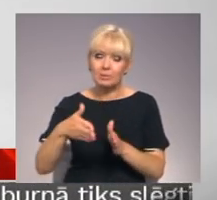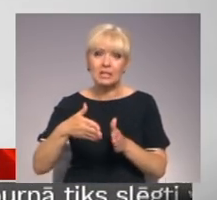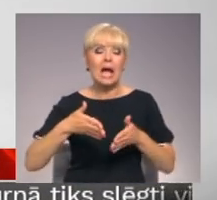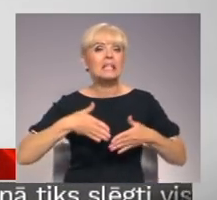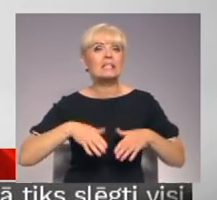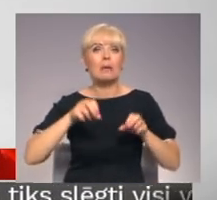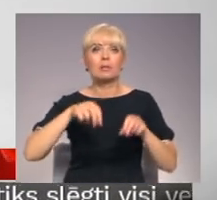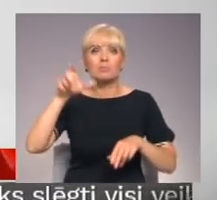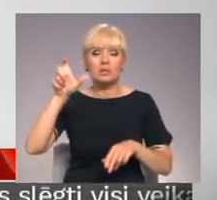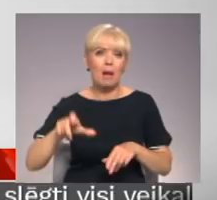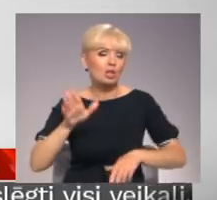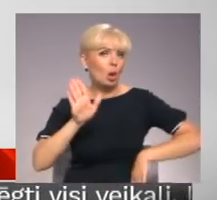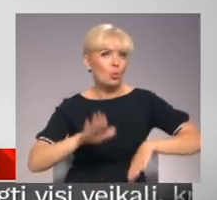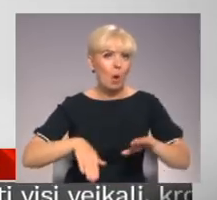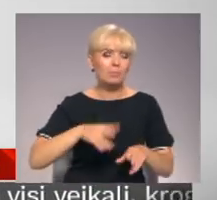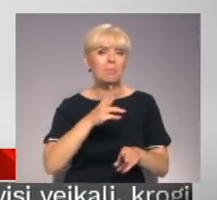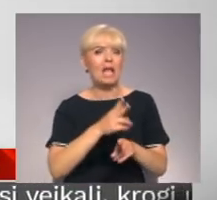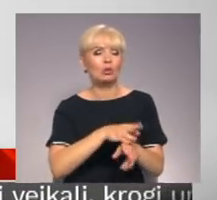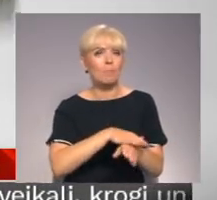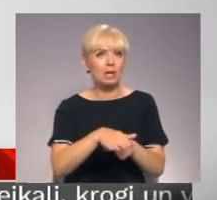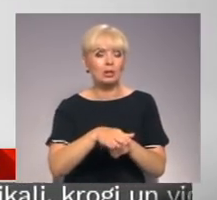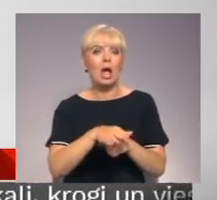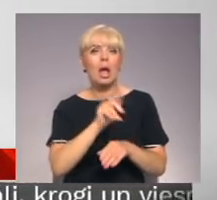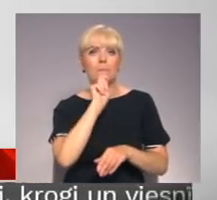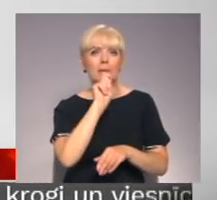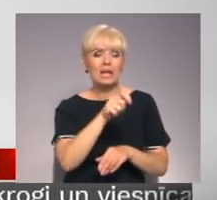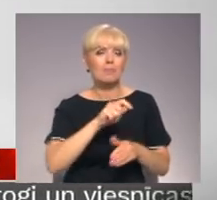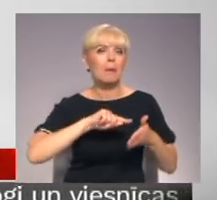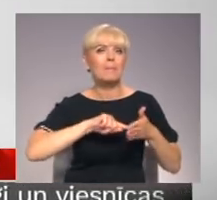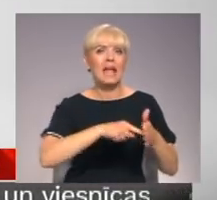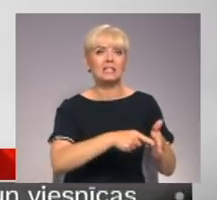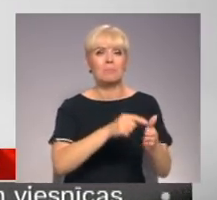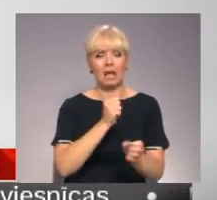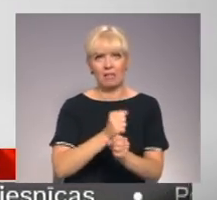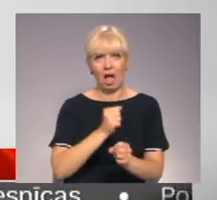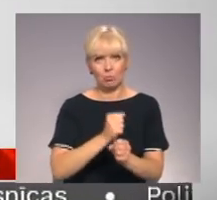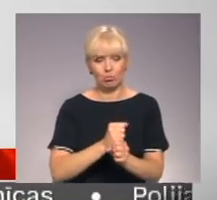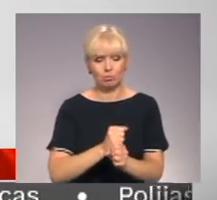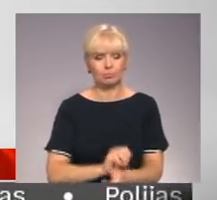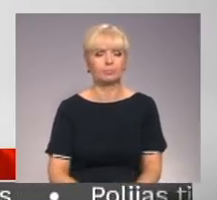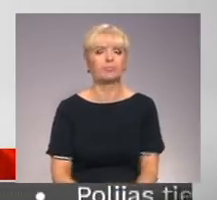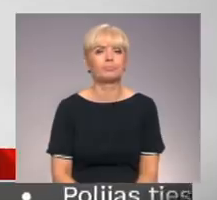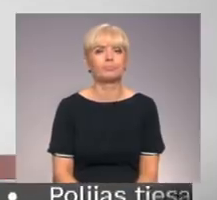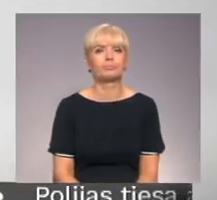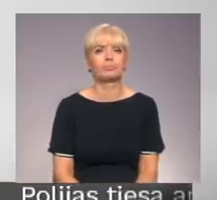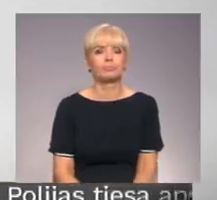speciālistai par nolaidīgu pienākumu pildīšanu toreiz piesprieda piespiedu darbu. Aneti Bērto Lolafs Perševic, Latvijas televīzija.